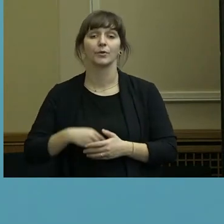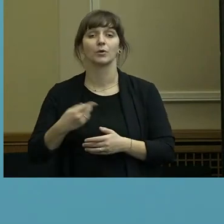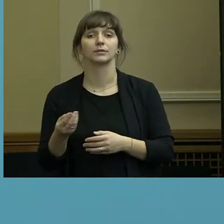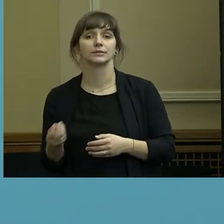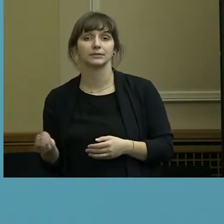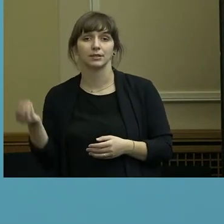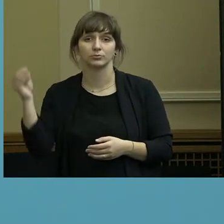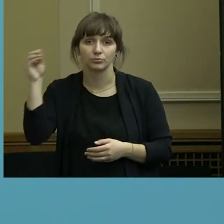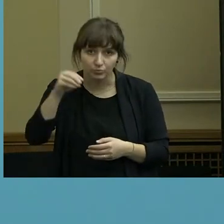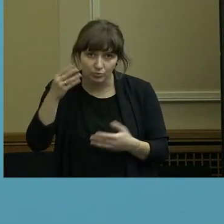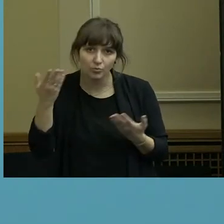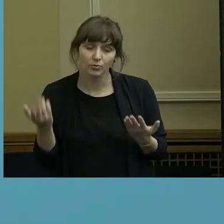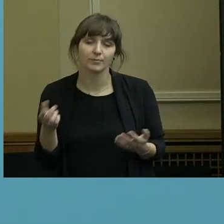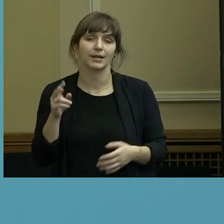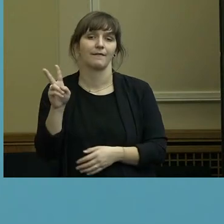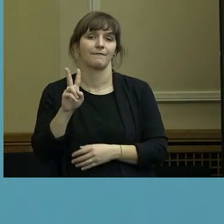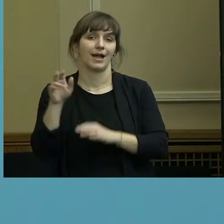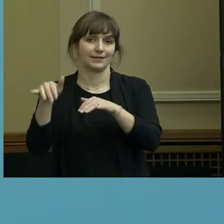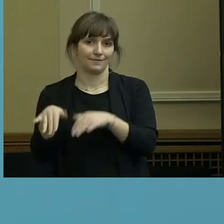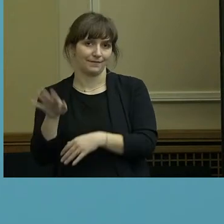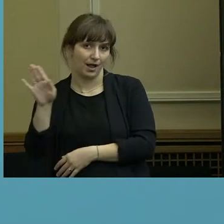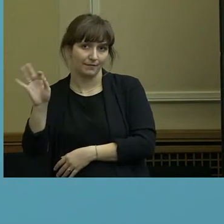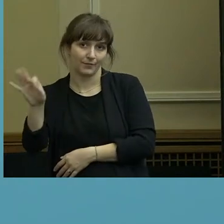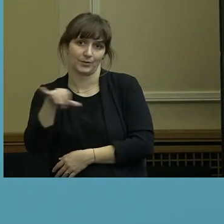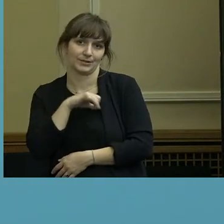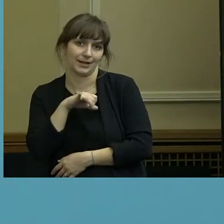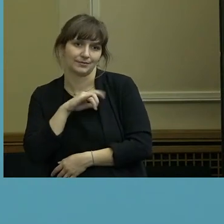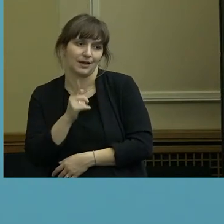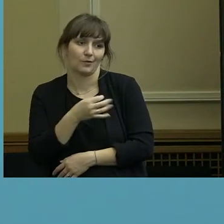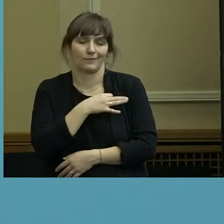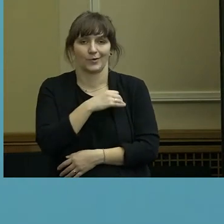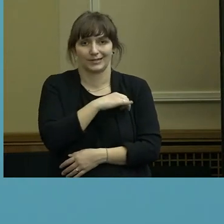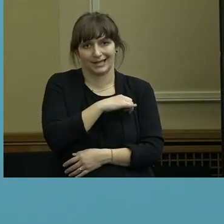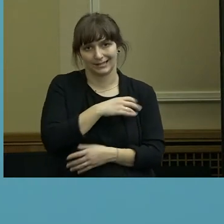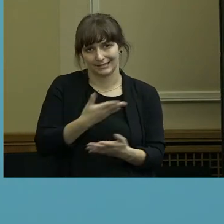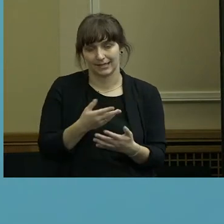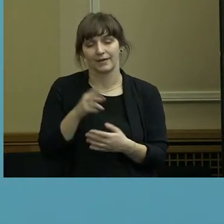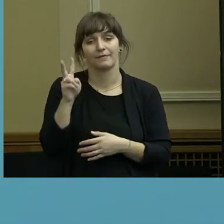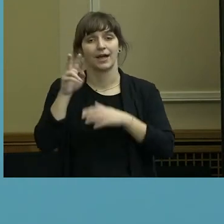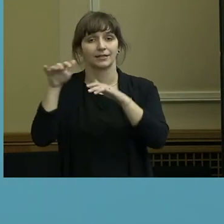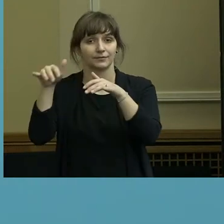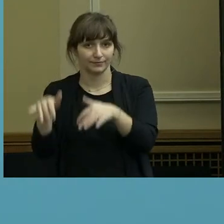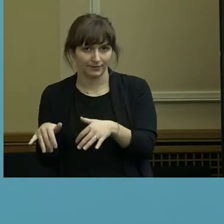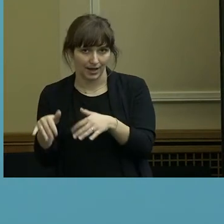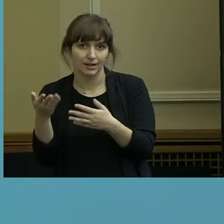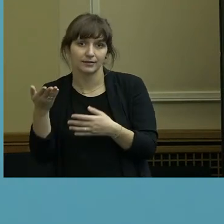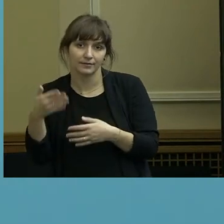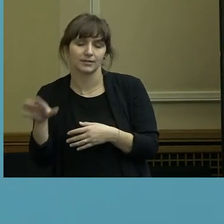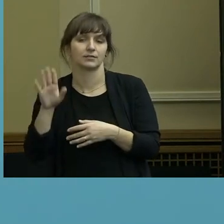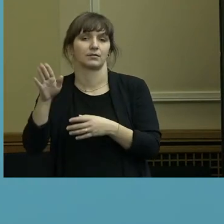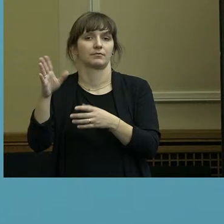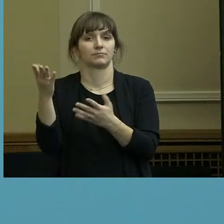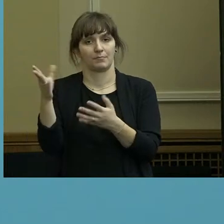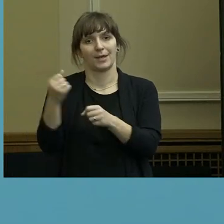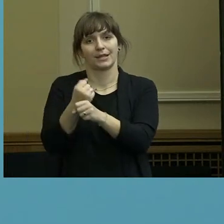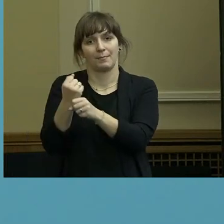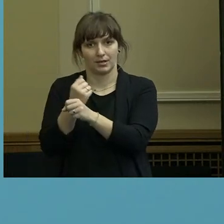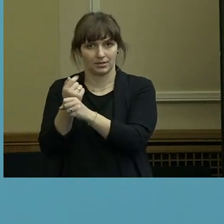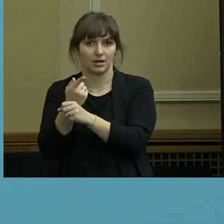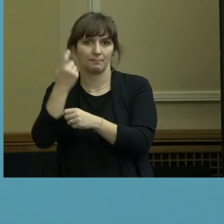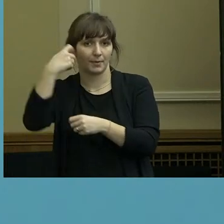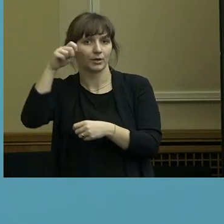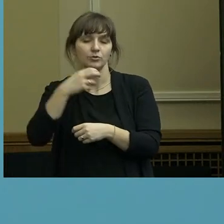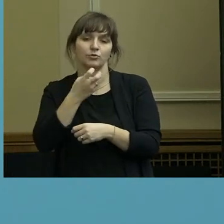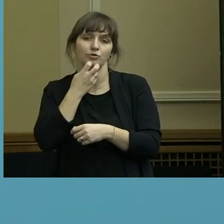sowohl ein Interesse von Vattenfall wie auch ein Interesse von uns. Vattenfall hat ja einen Teil der Mitarbeiter, die für das Stromnetz arbeiten,